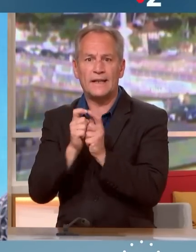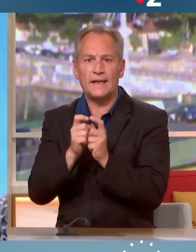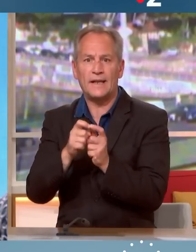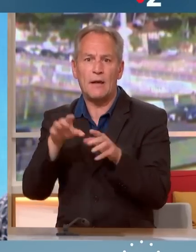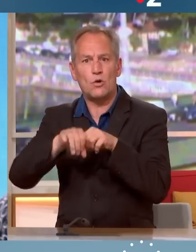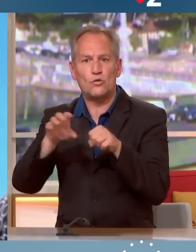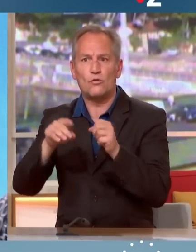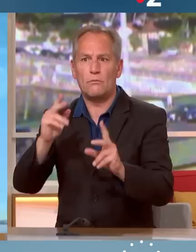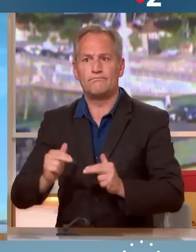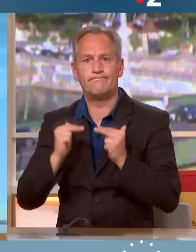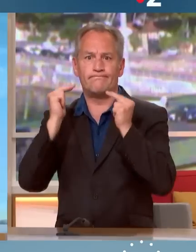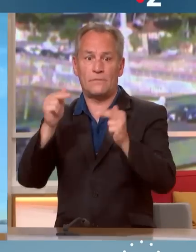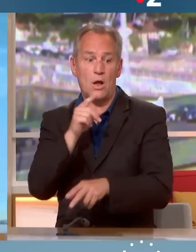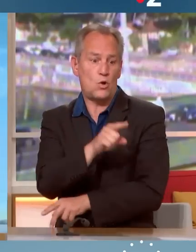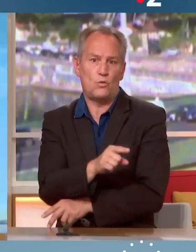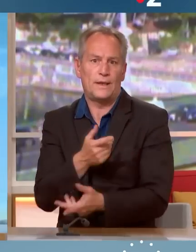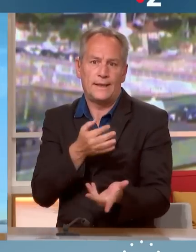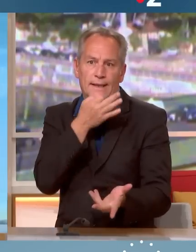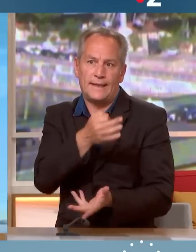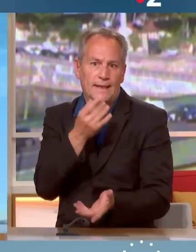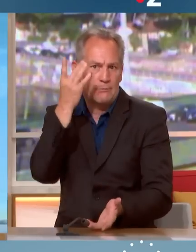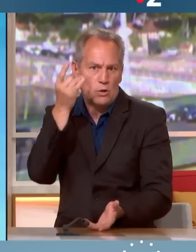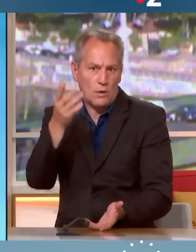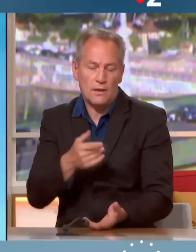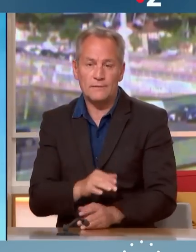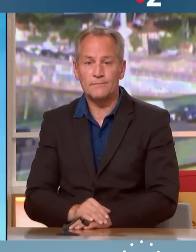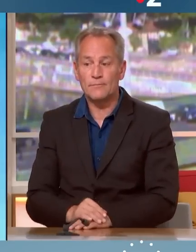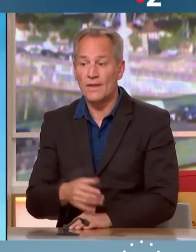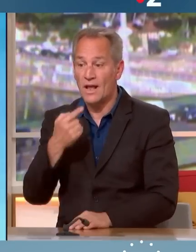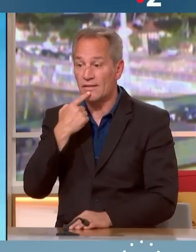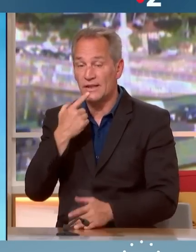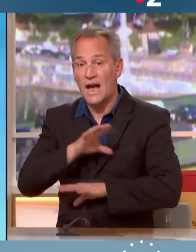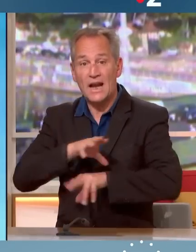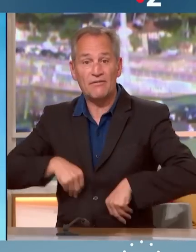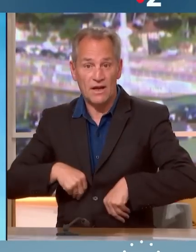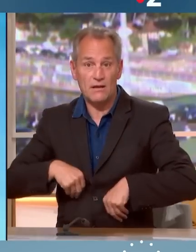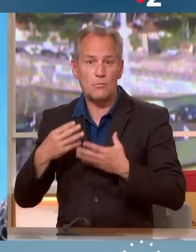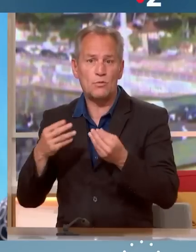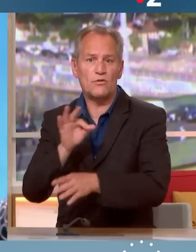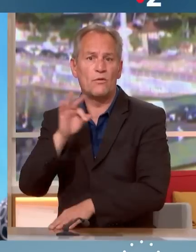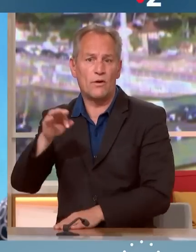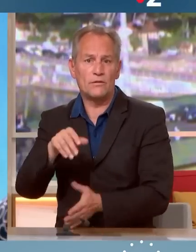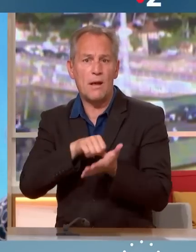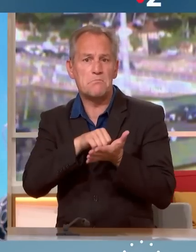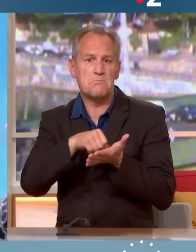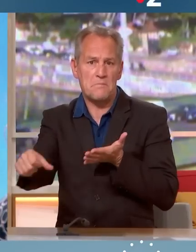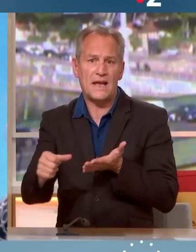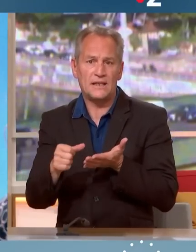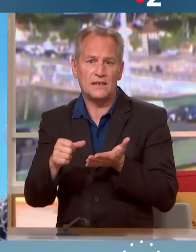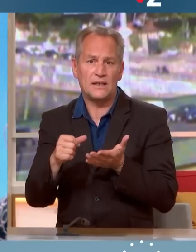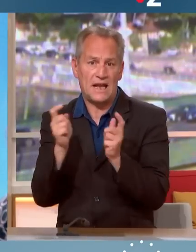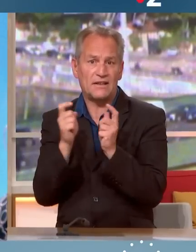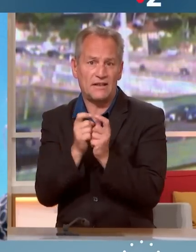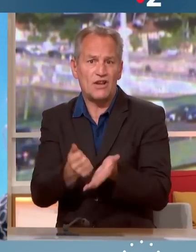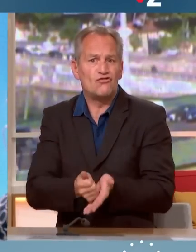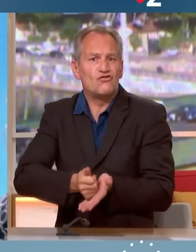il nous mène tout droit vers le black hole électrique. Est faut assumer de dire aux Français qu'ils vont finir par payer plus cher l'électricité ? Je crois qu'il faut assumer de dire